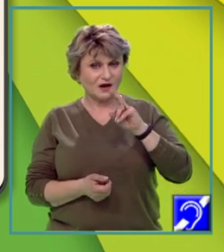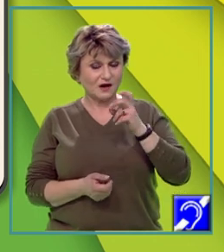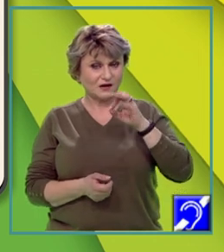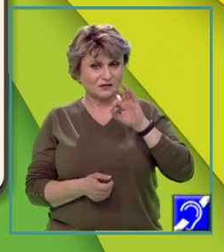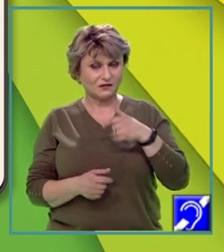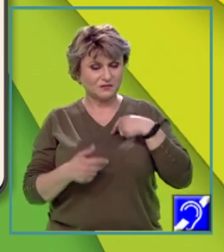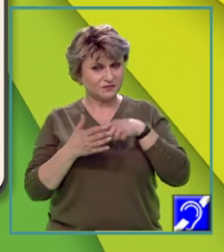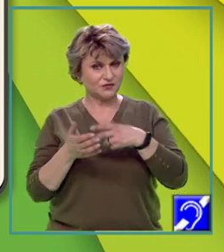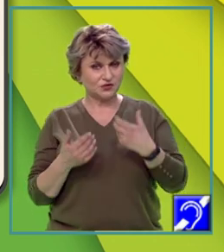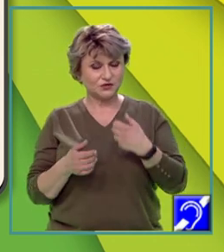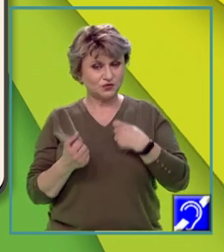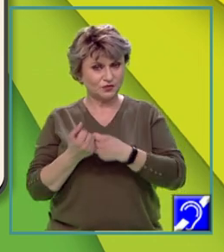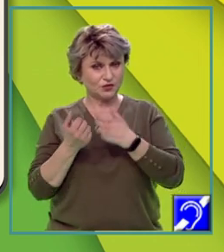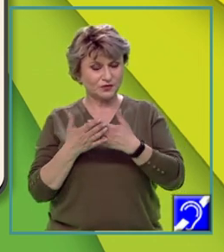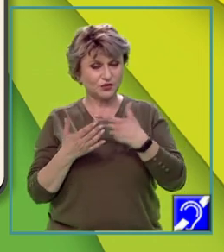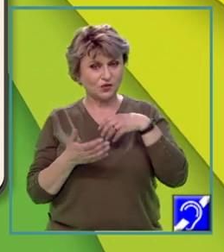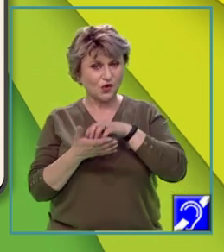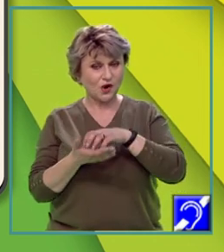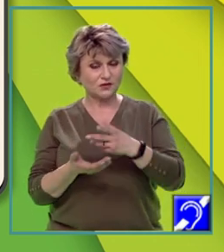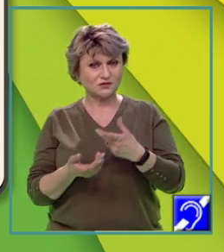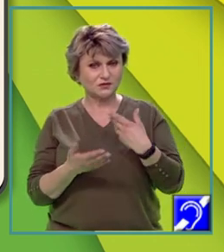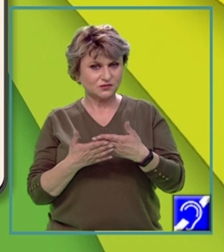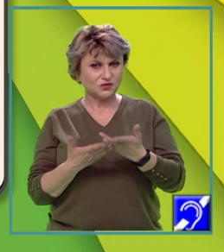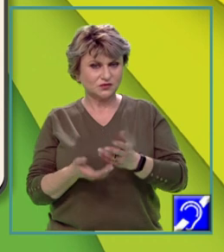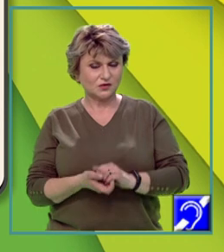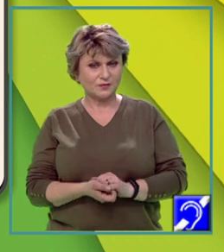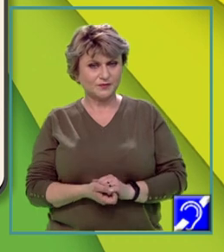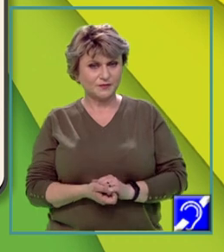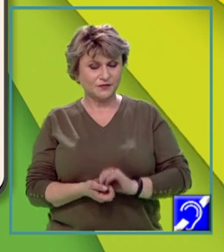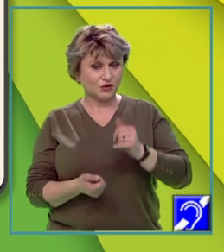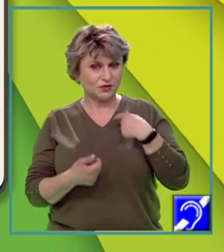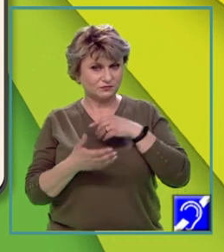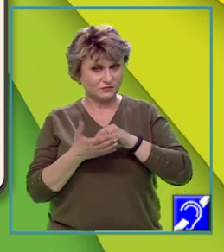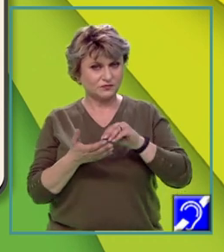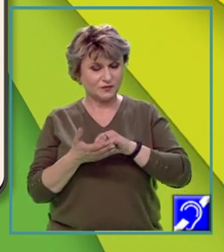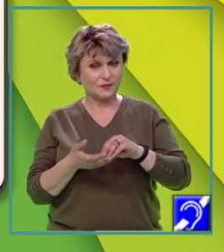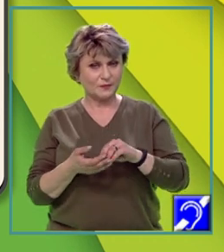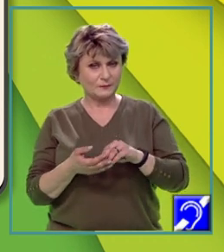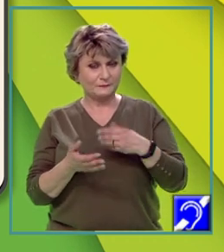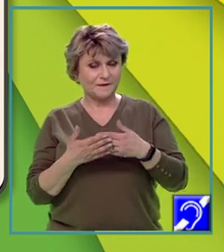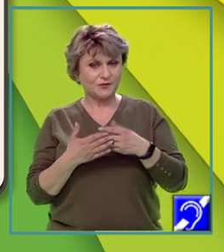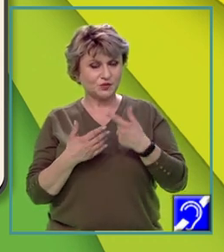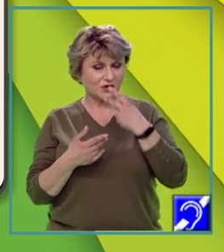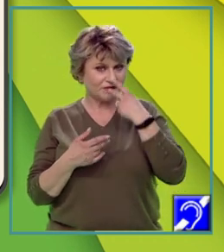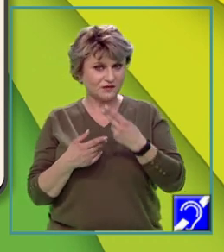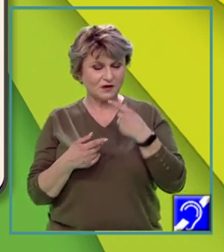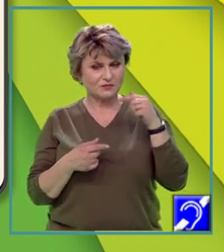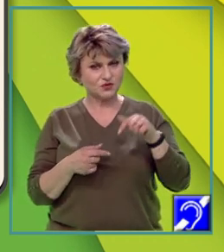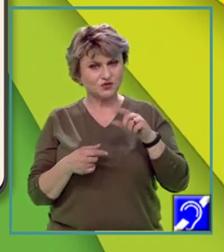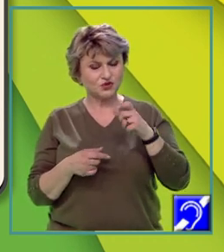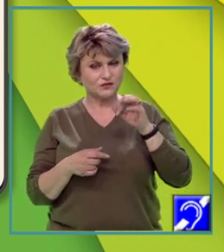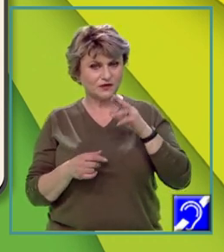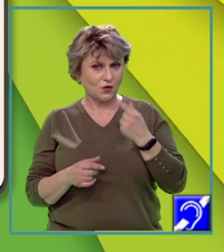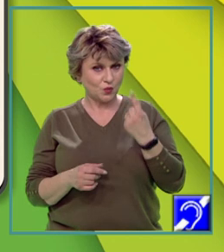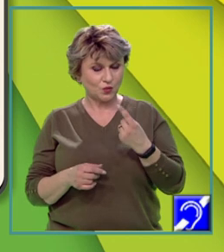medii reprezintă suportul pentru localizarea acestora. Și vom nota, pentru a localiza mai ușor, cu cifra